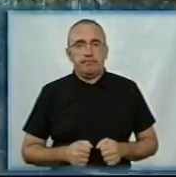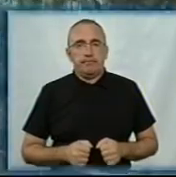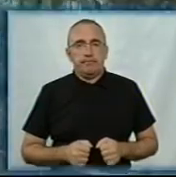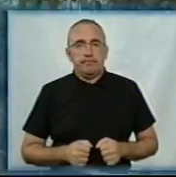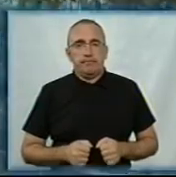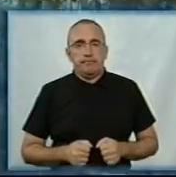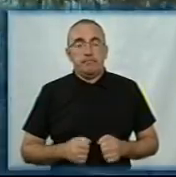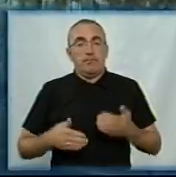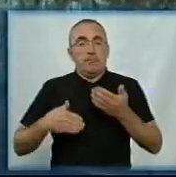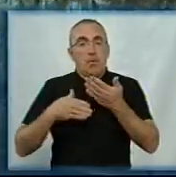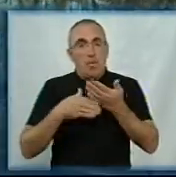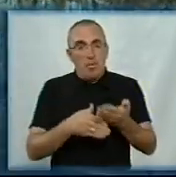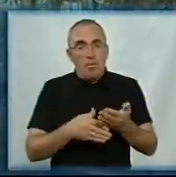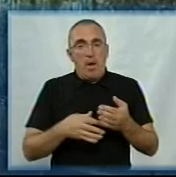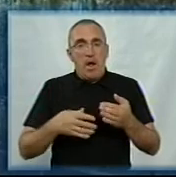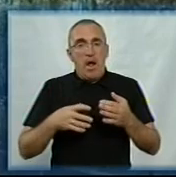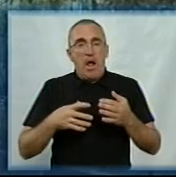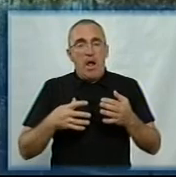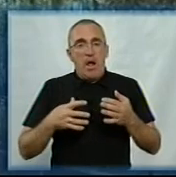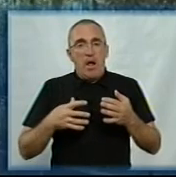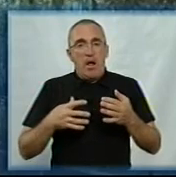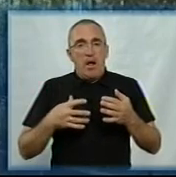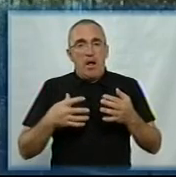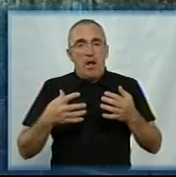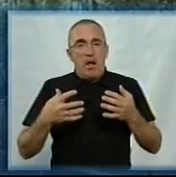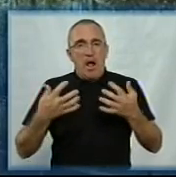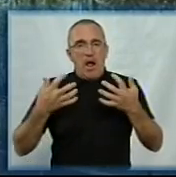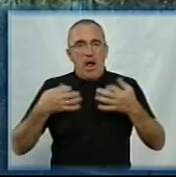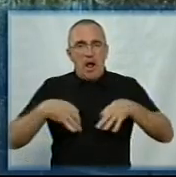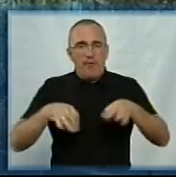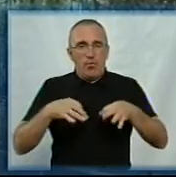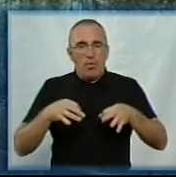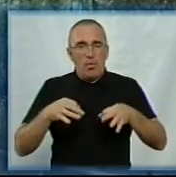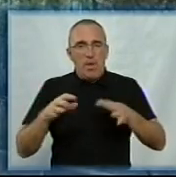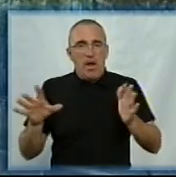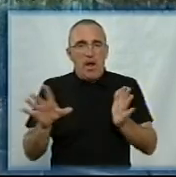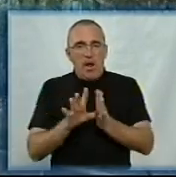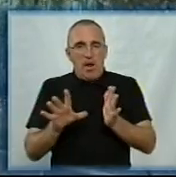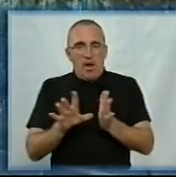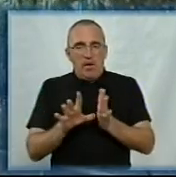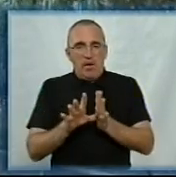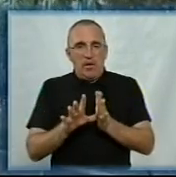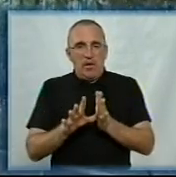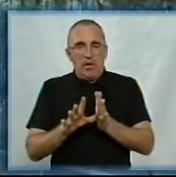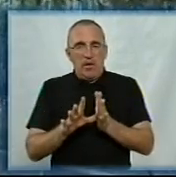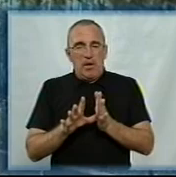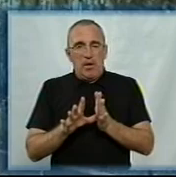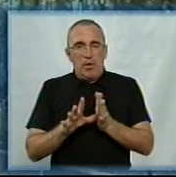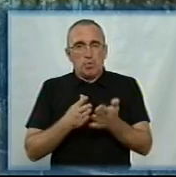За допомогою автолюльки з енергослужби